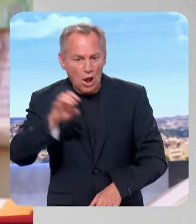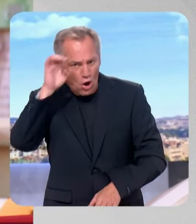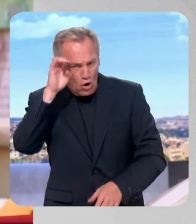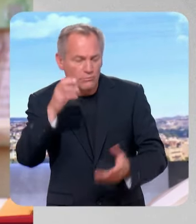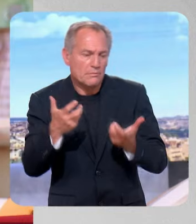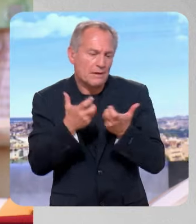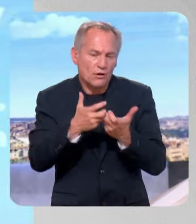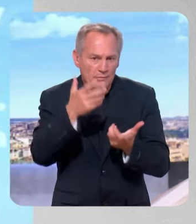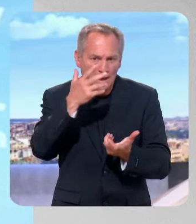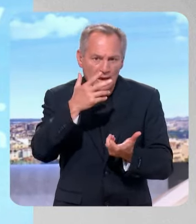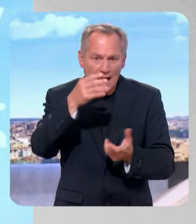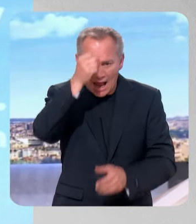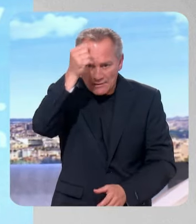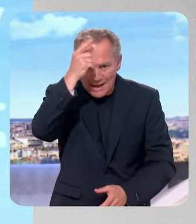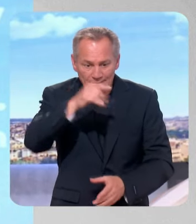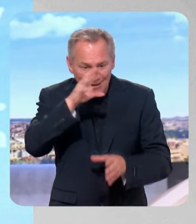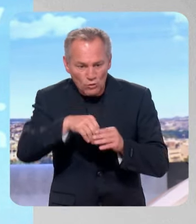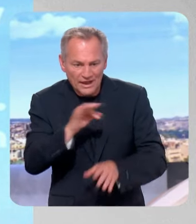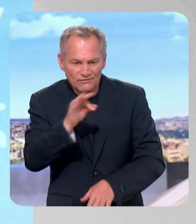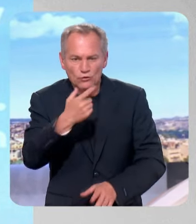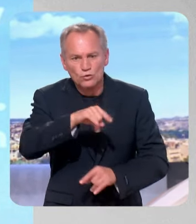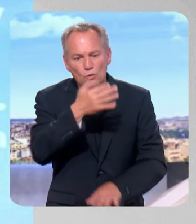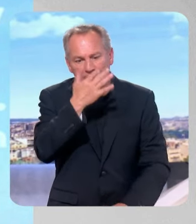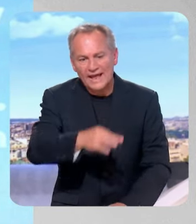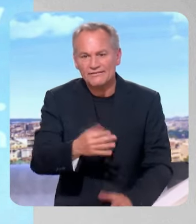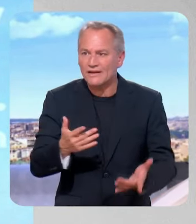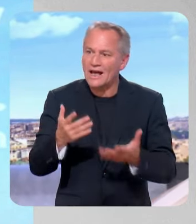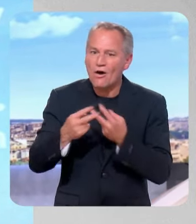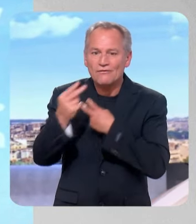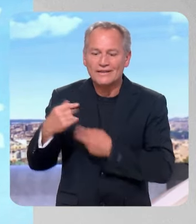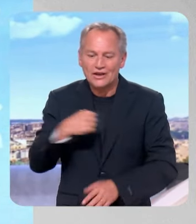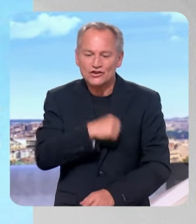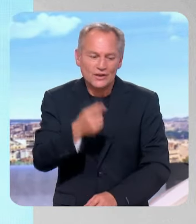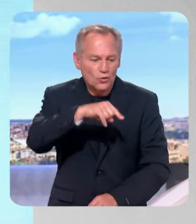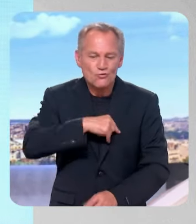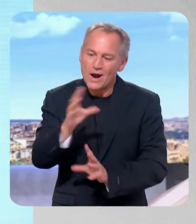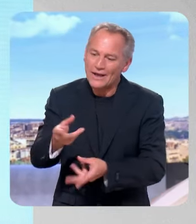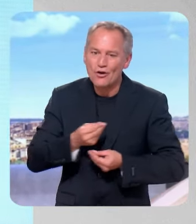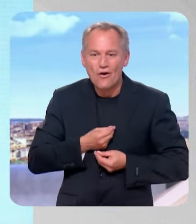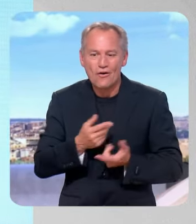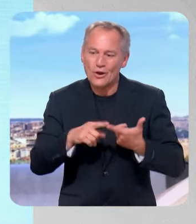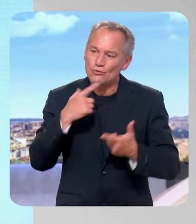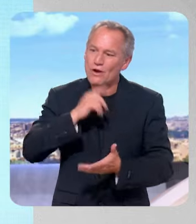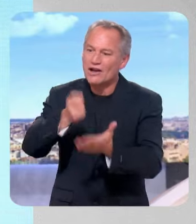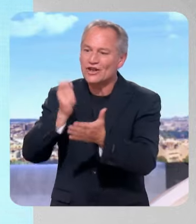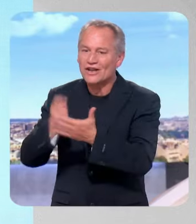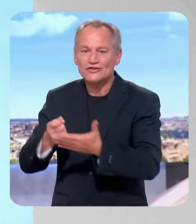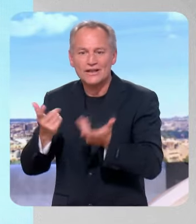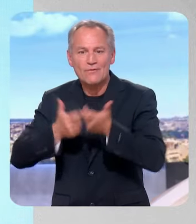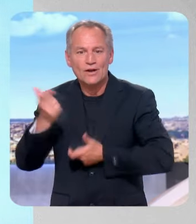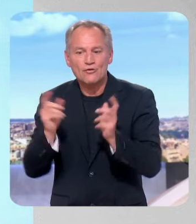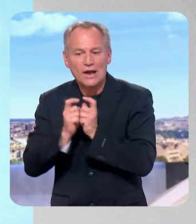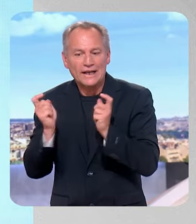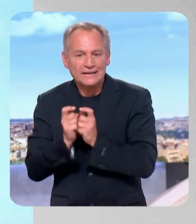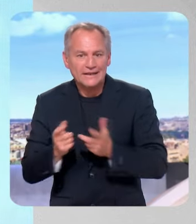en particulier, mais l'Europe et nous aussi, on est vraiment trop naïfs encore avec les Chinois ? On continue à les accueillir et à acheter leurs voitures électriques sans en